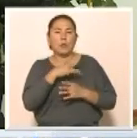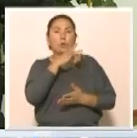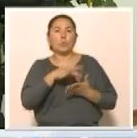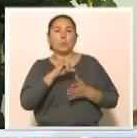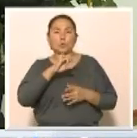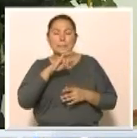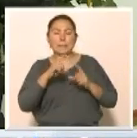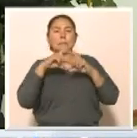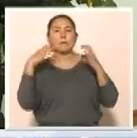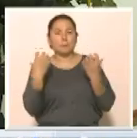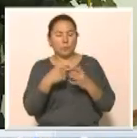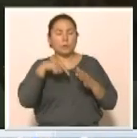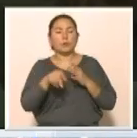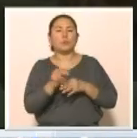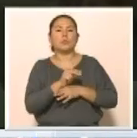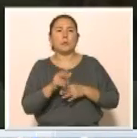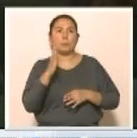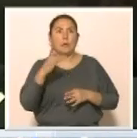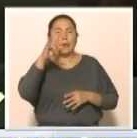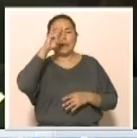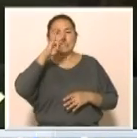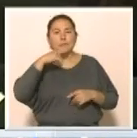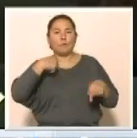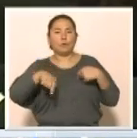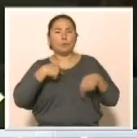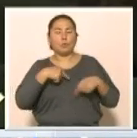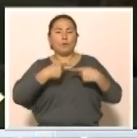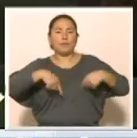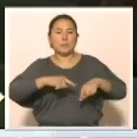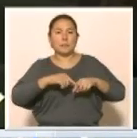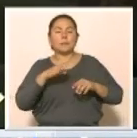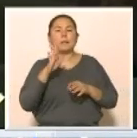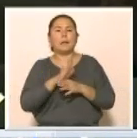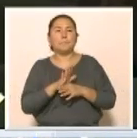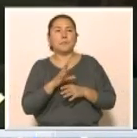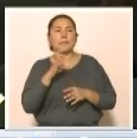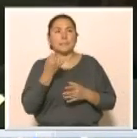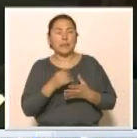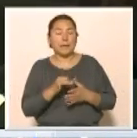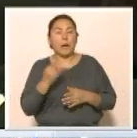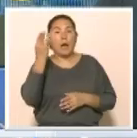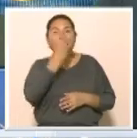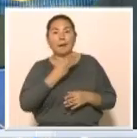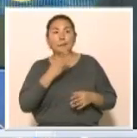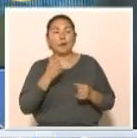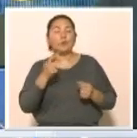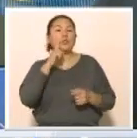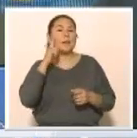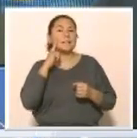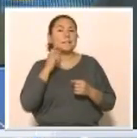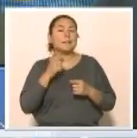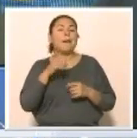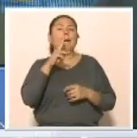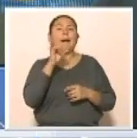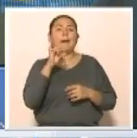қаласындағы стадионда бар. Бұл стадион Қазақстан Фудбол Федерациясының талаптарына сай. Ал ақтаудағы жасқанат стадионы ол